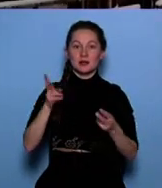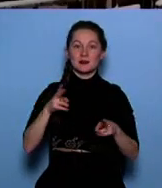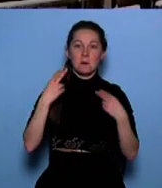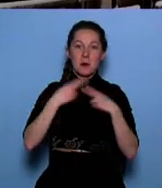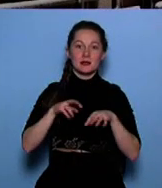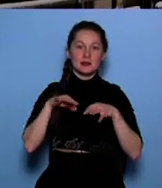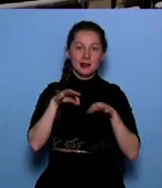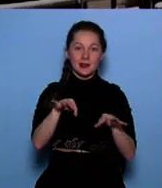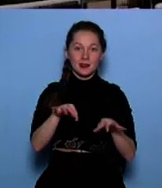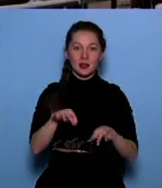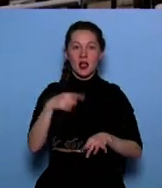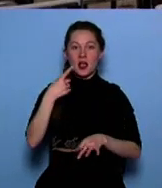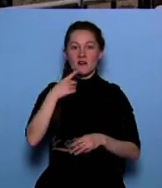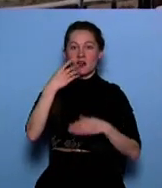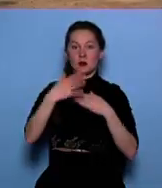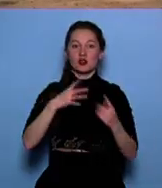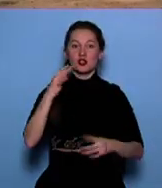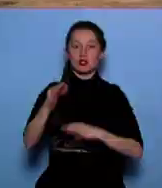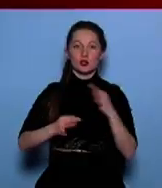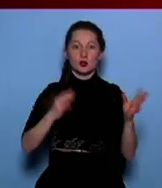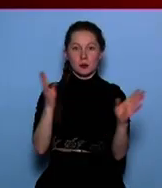Синоптики дали прогноз на ближайшие сутки.